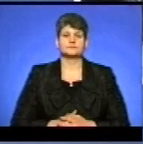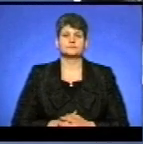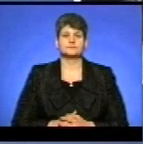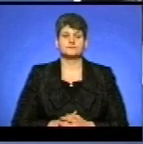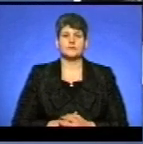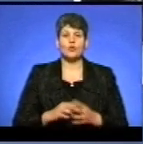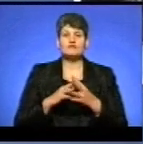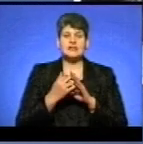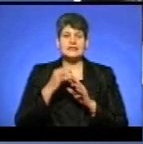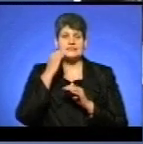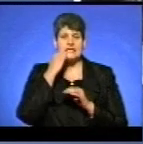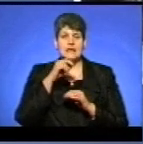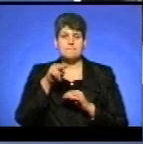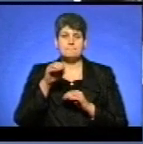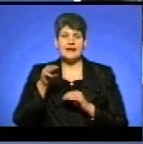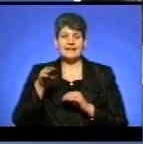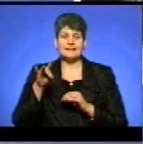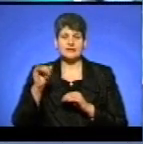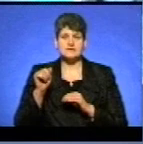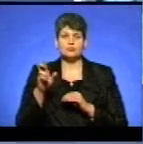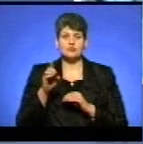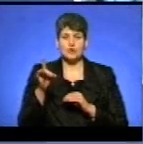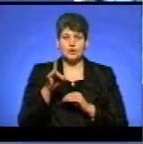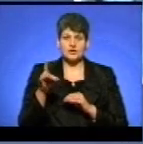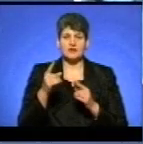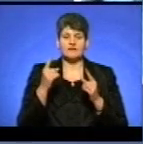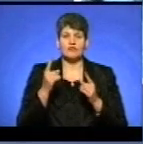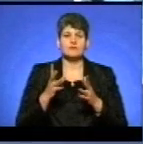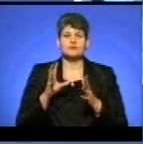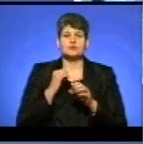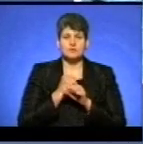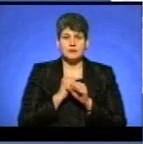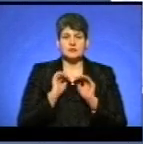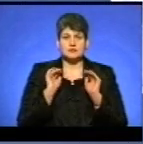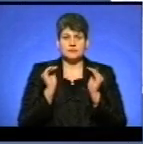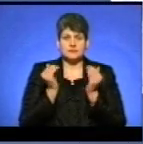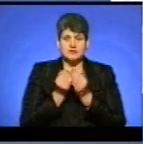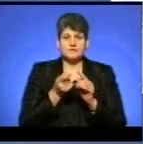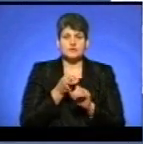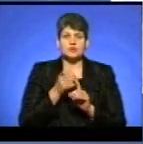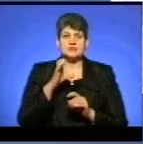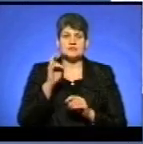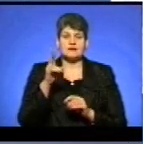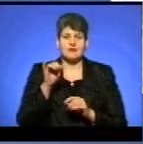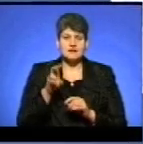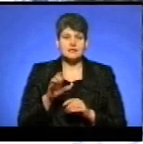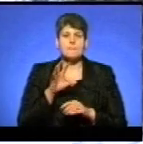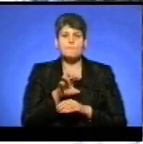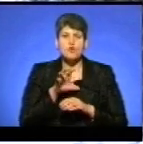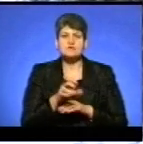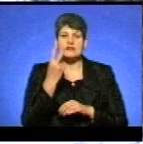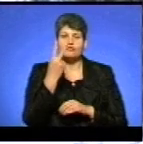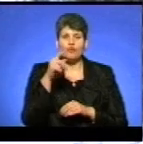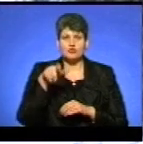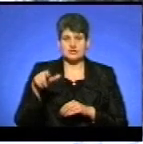У селі Старі Петликівці та Білявинці Бучацького району ввели карантин на 60 днів через сказ у вовка, який покусав двох жителів. Це